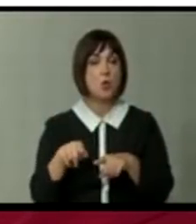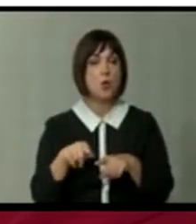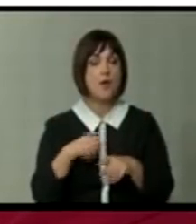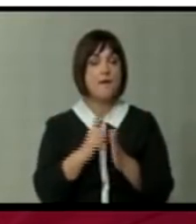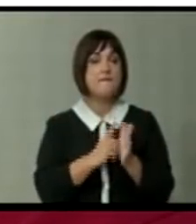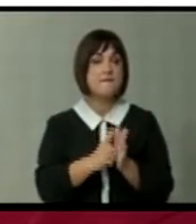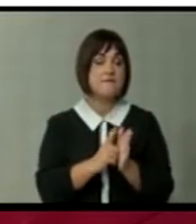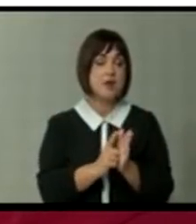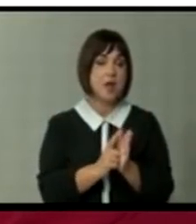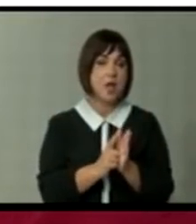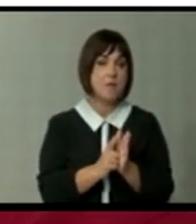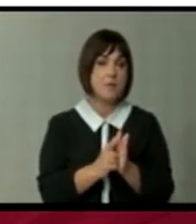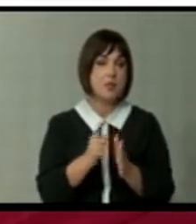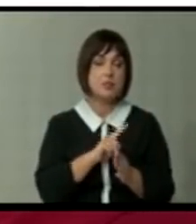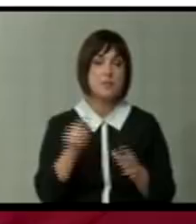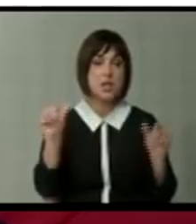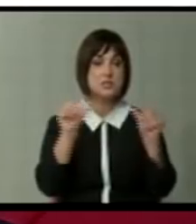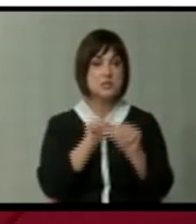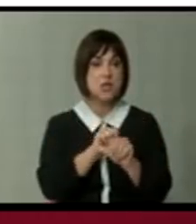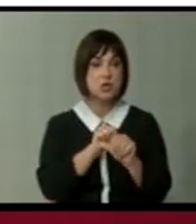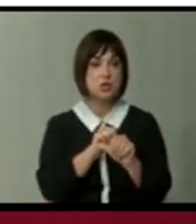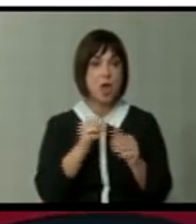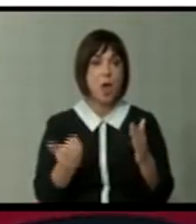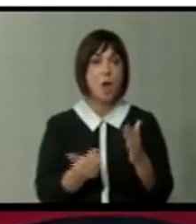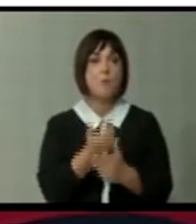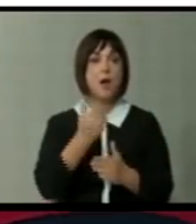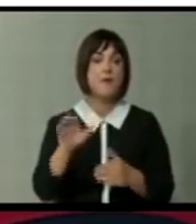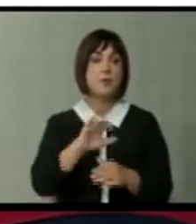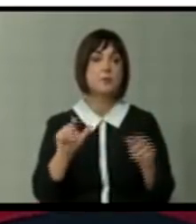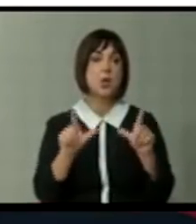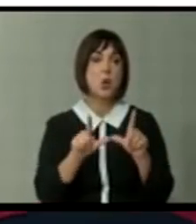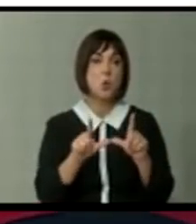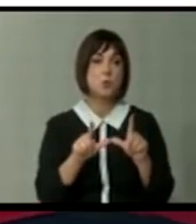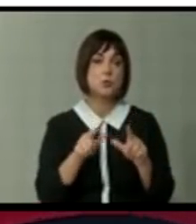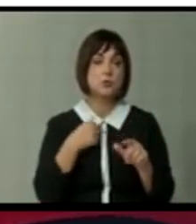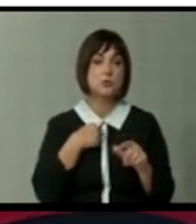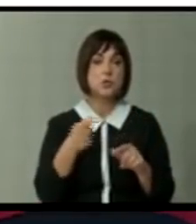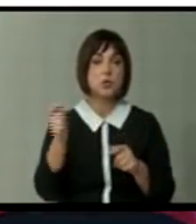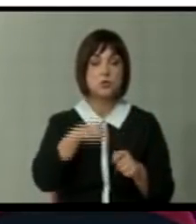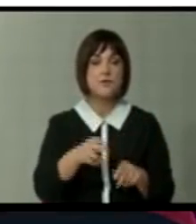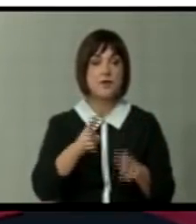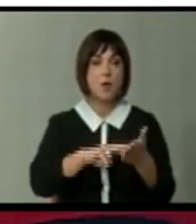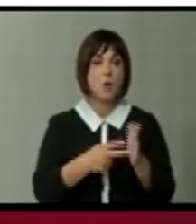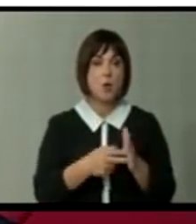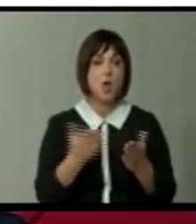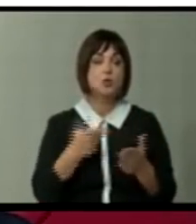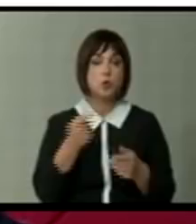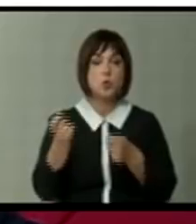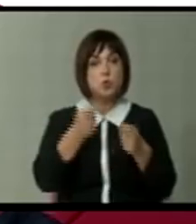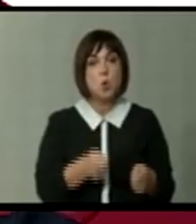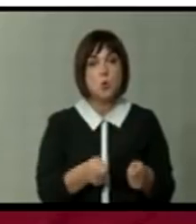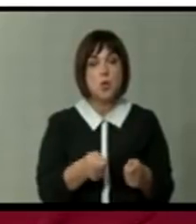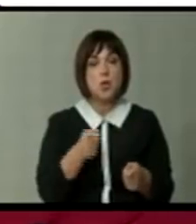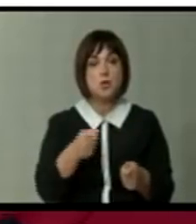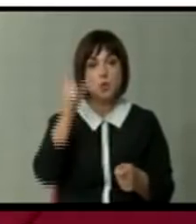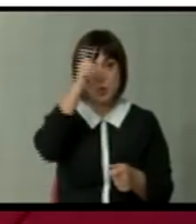период дека не би сгрешила повторно ЕУ за да донесе таква политичка одлука како што донела со